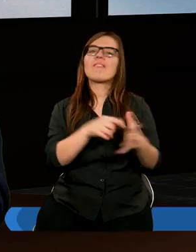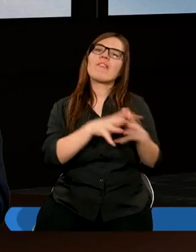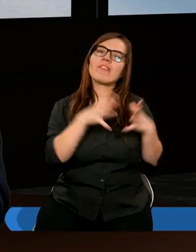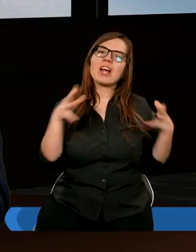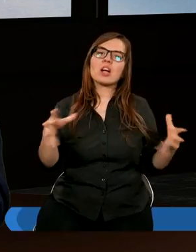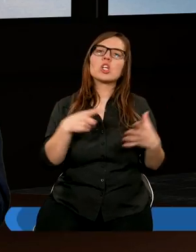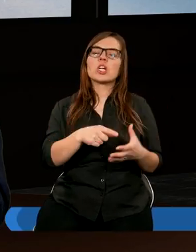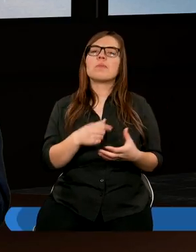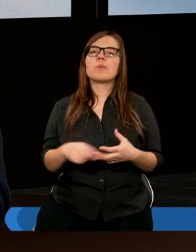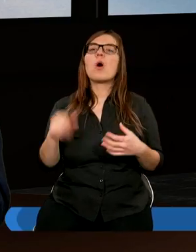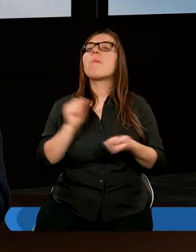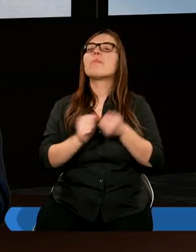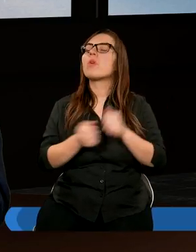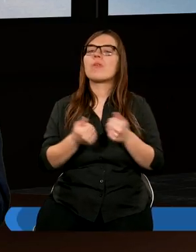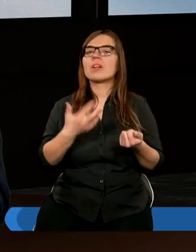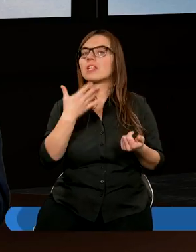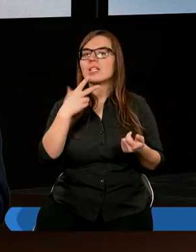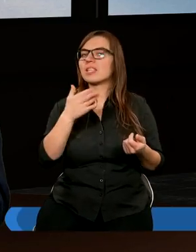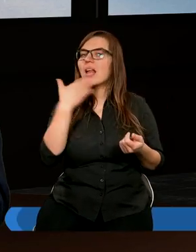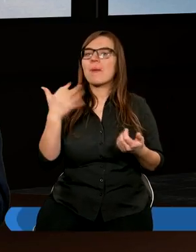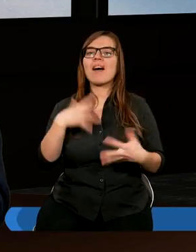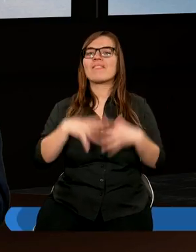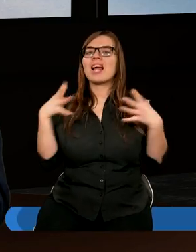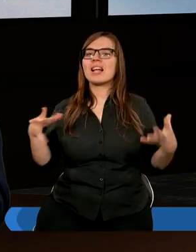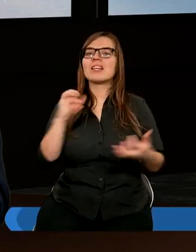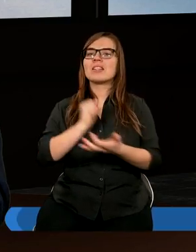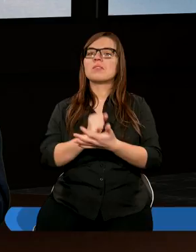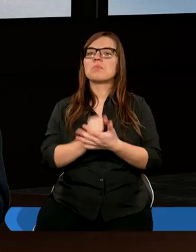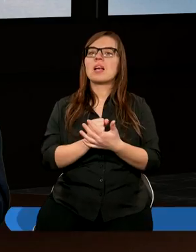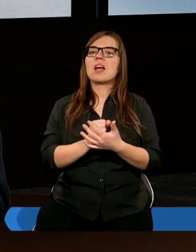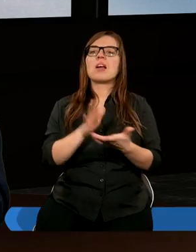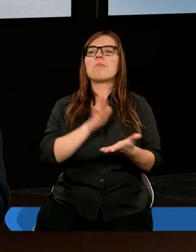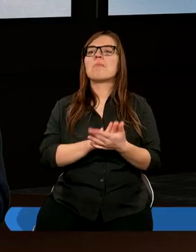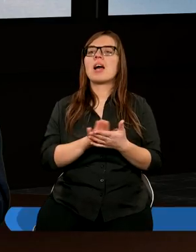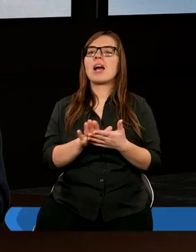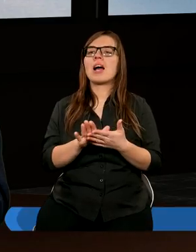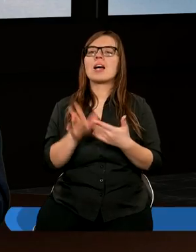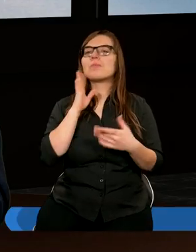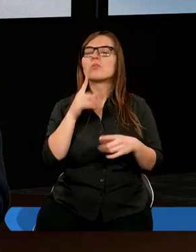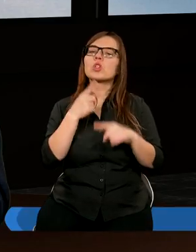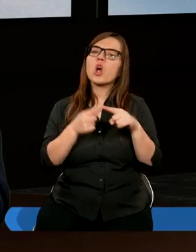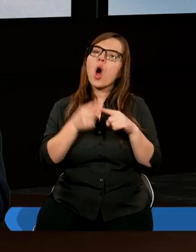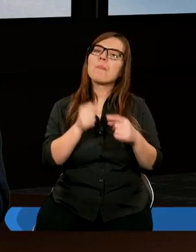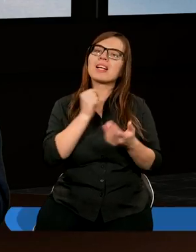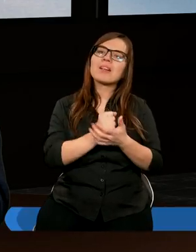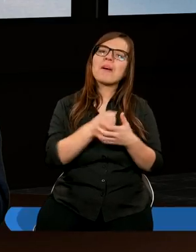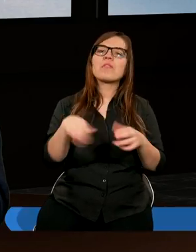większymi, bowiem nie ma wielkiej sprawy bez spraw drobnych, drobnych, które są częścią